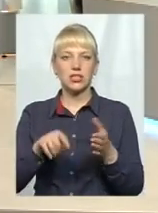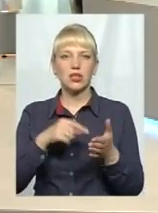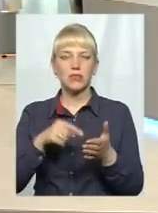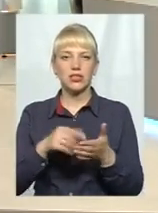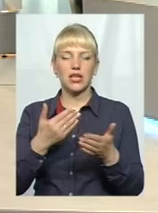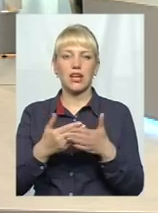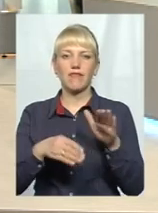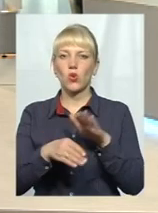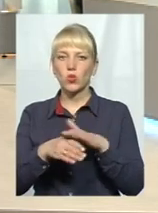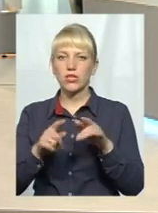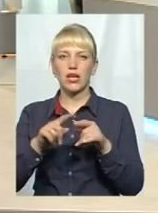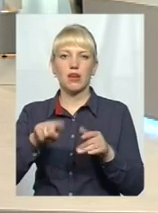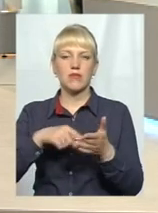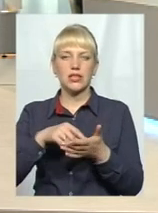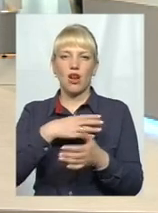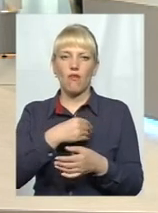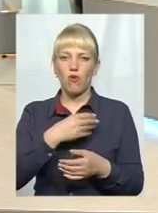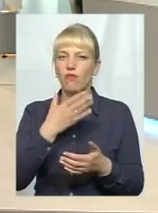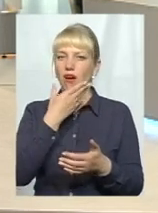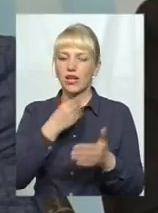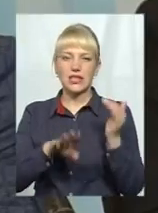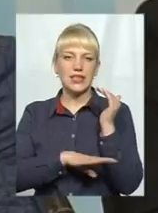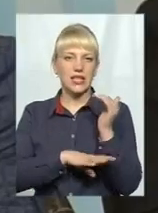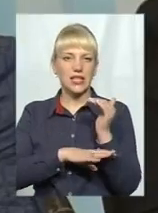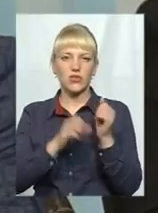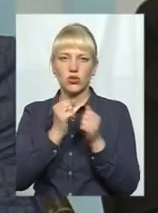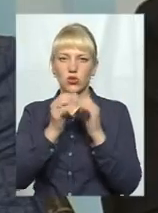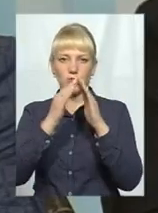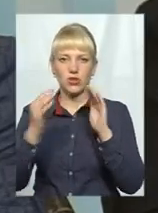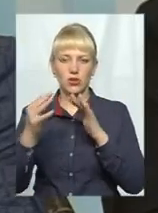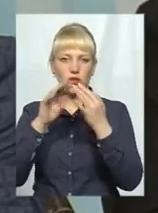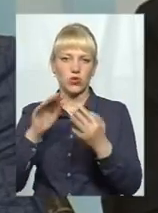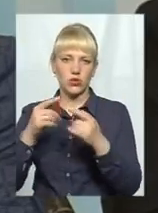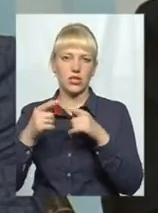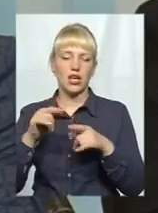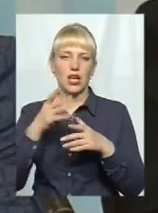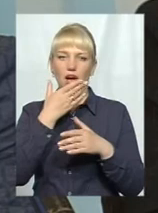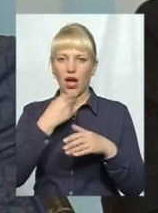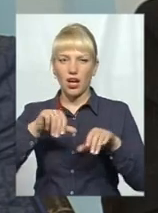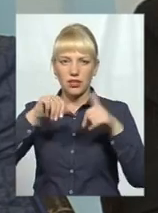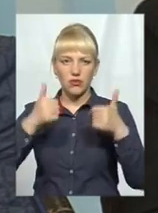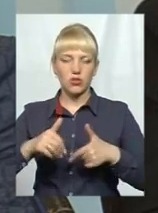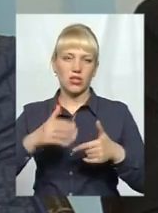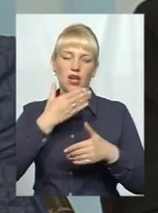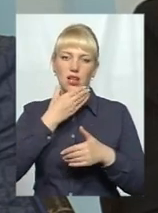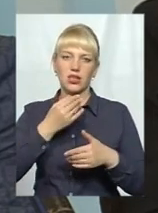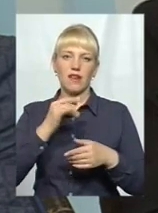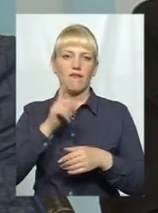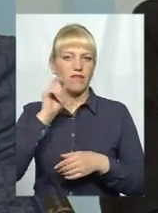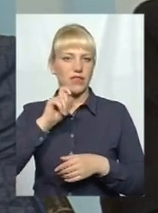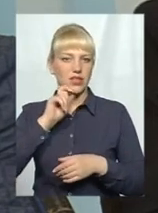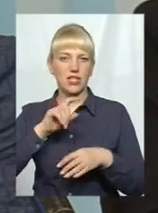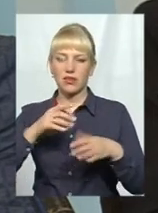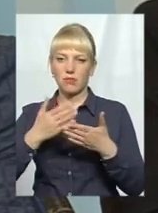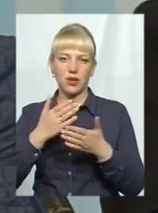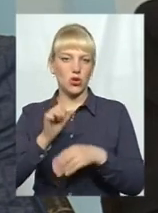Львові, наприклад, так само є, з дерева зроблені, відповідно, що є в одному фактичному архетипі і мають належний вигляд. В Вінниці транспортні